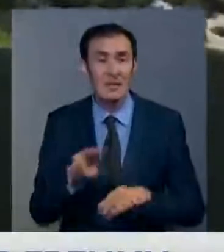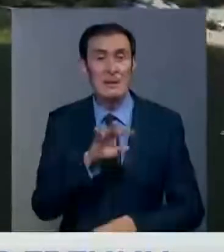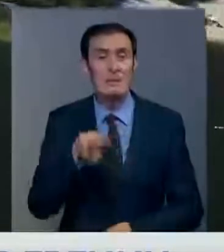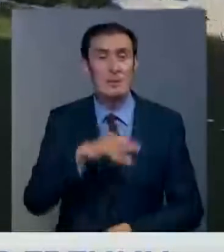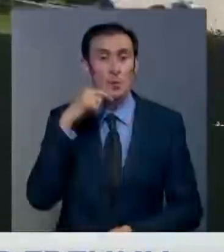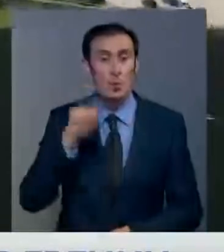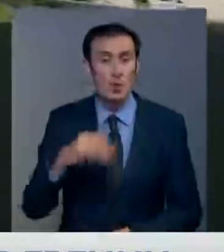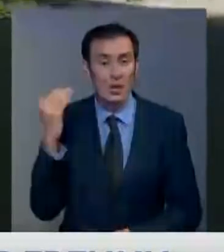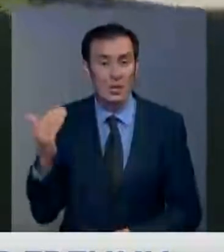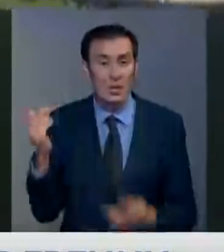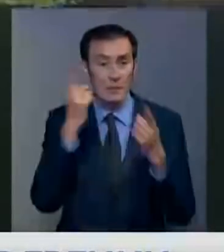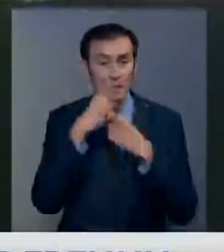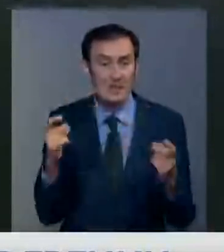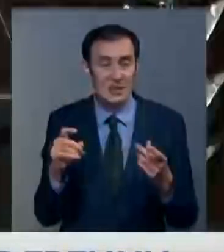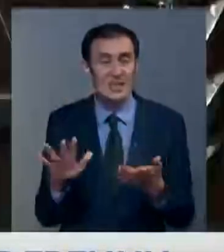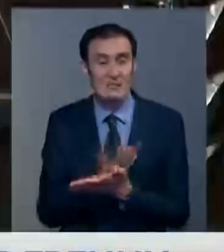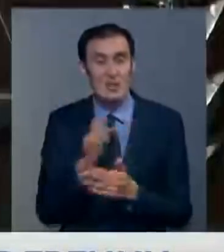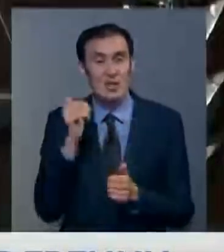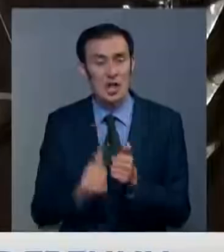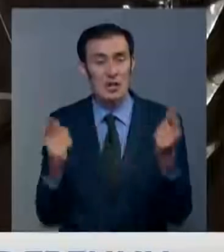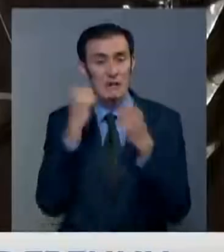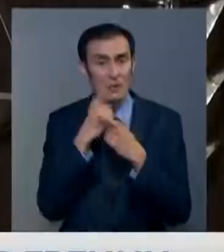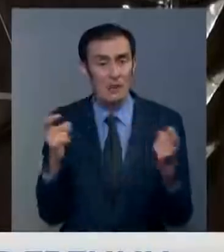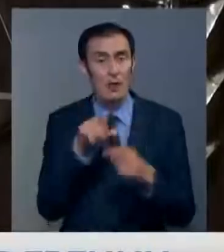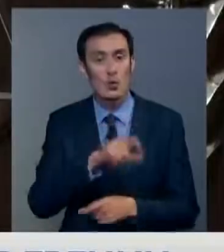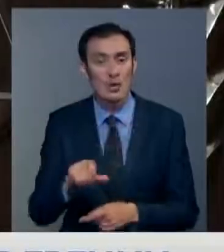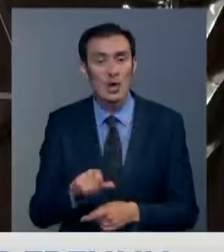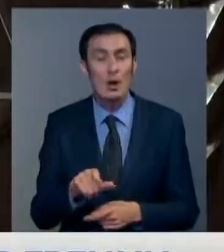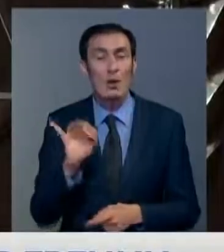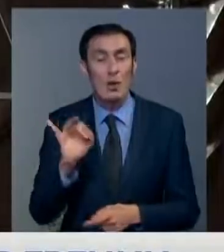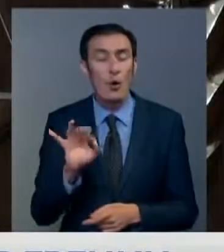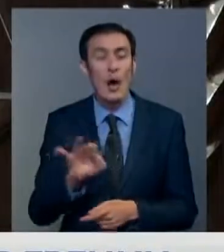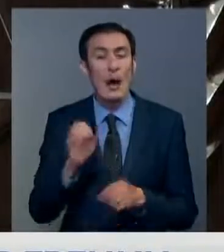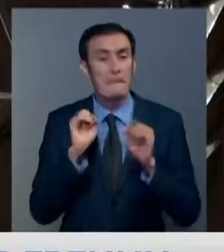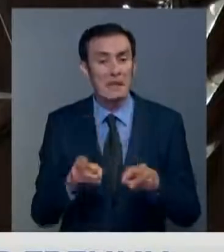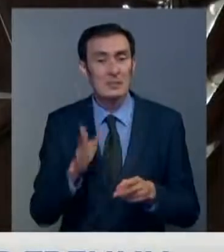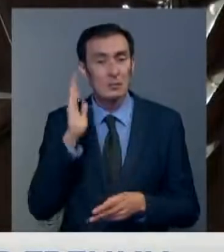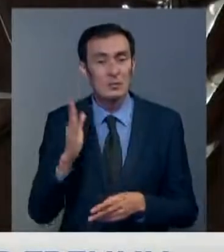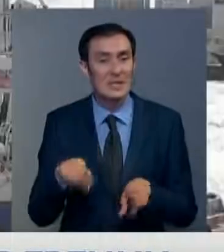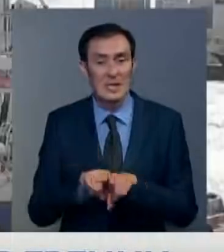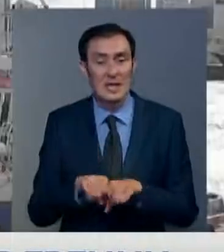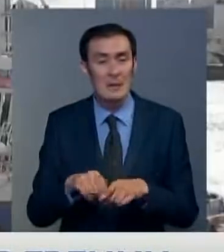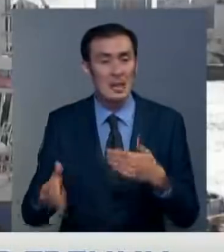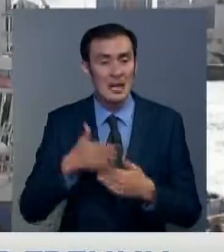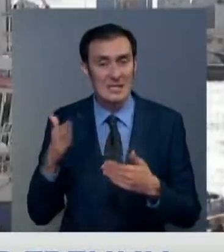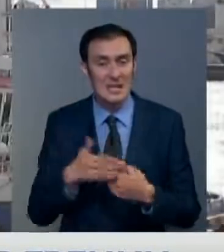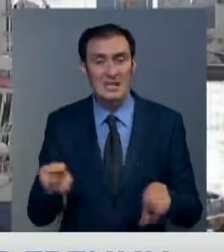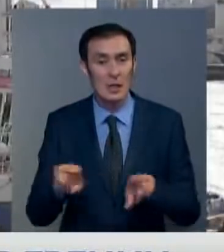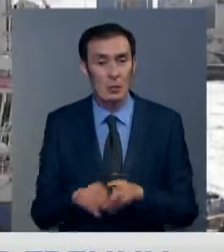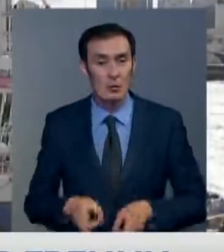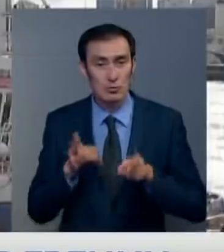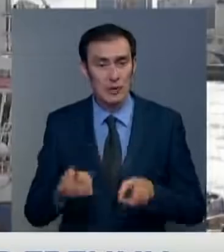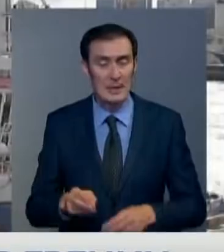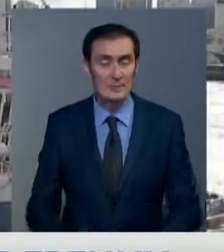дел Украины, призывают СМИ чаще информировать людей о неизбежном наказании за такие преступления. Айгуля